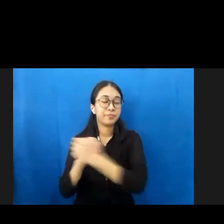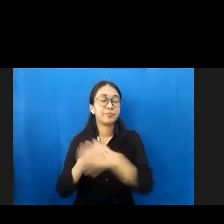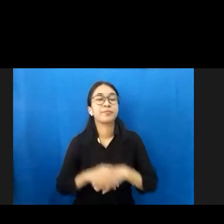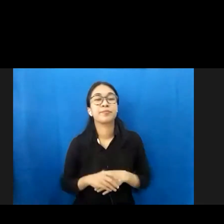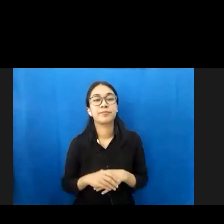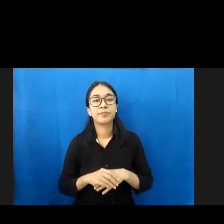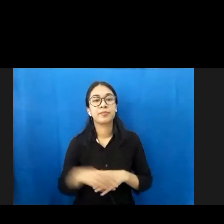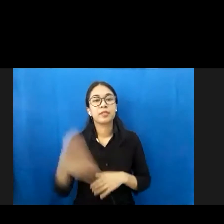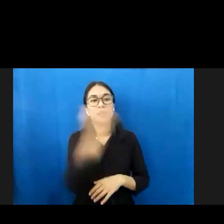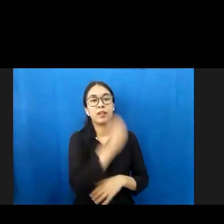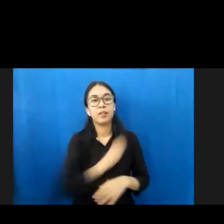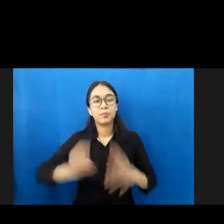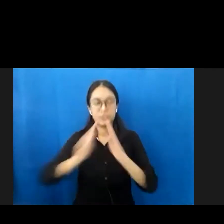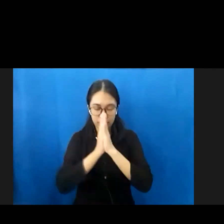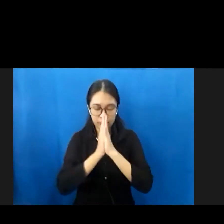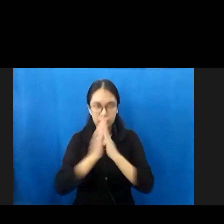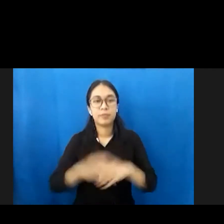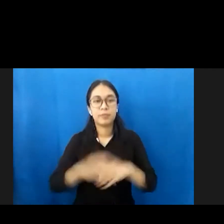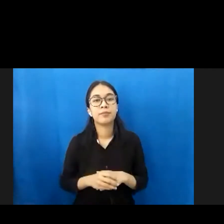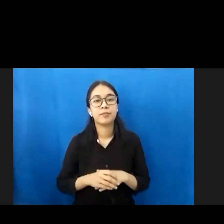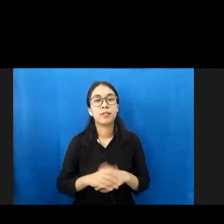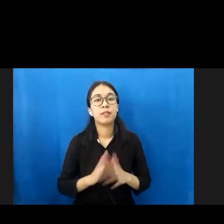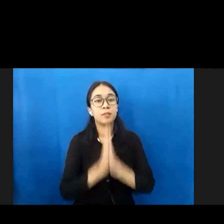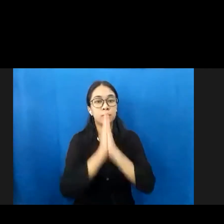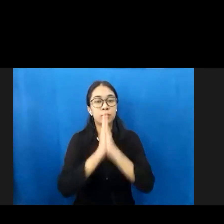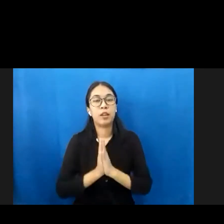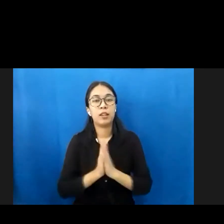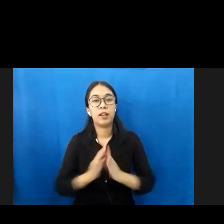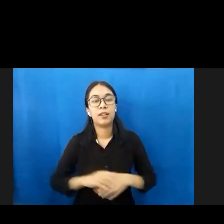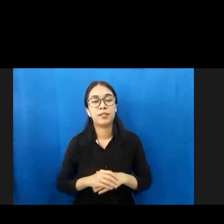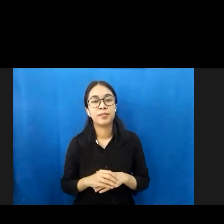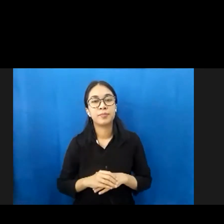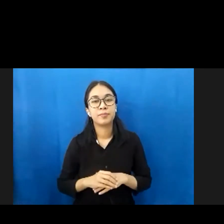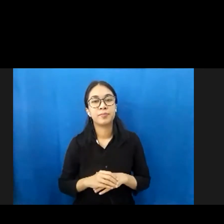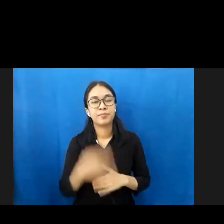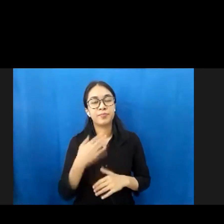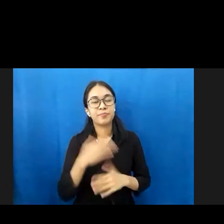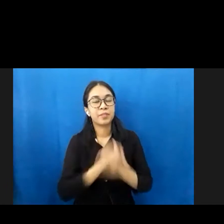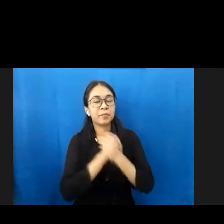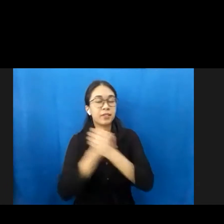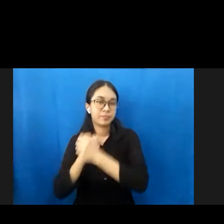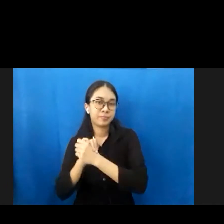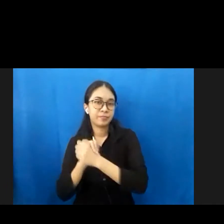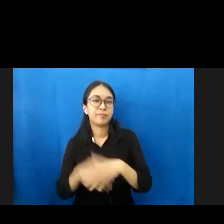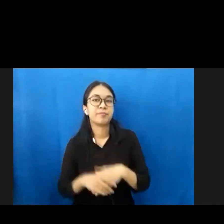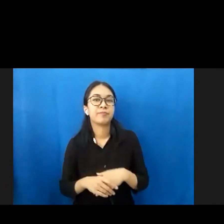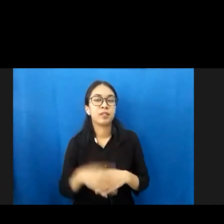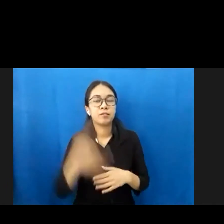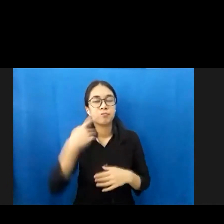Om Swastiastu. Namo Buddhaya. Salam Kebajikan. Salam Pancasila.